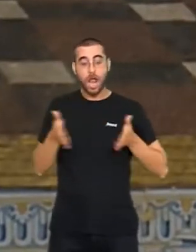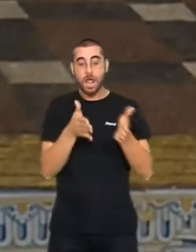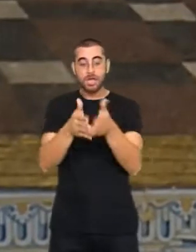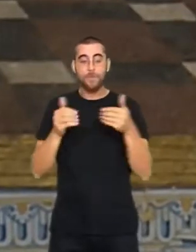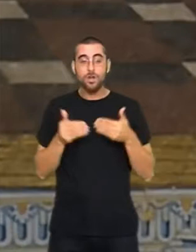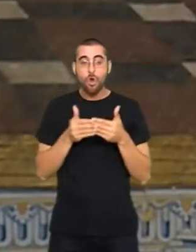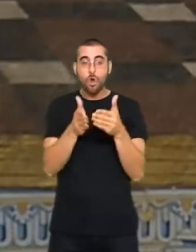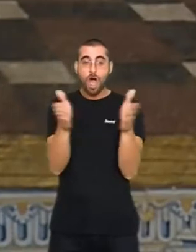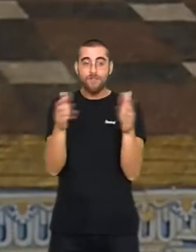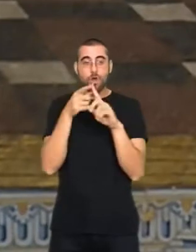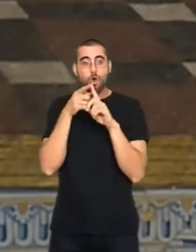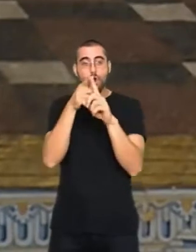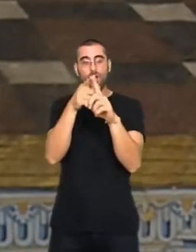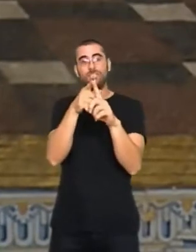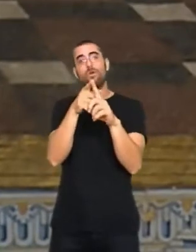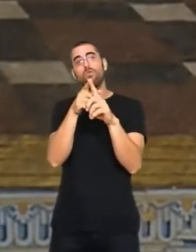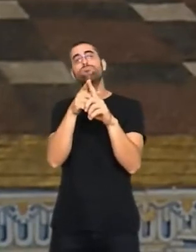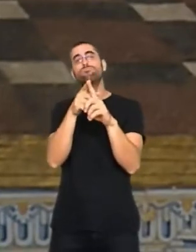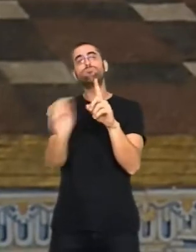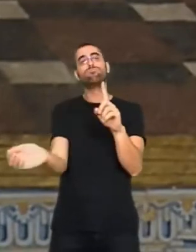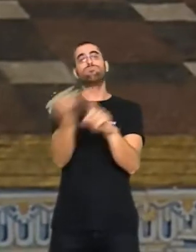per a un origen més just.